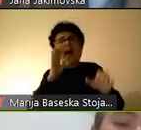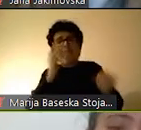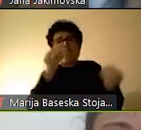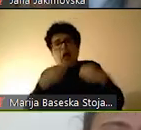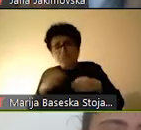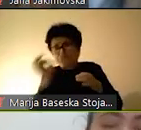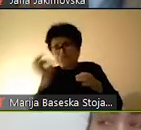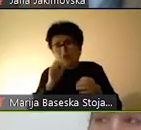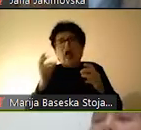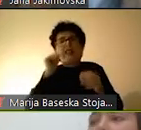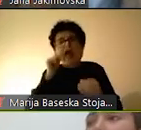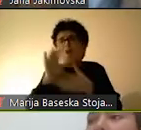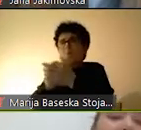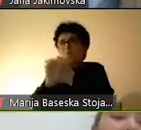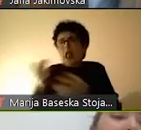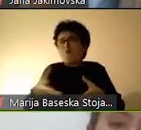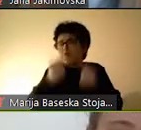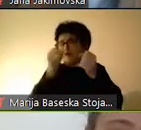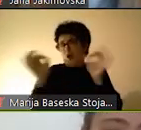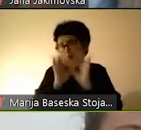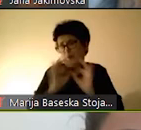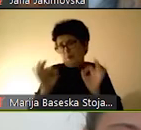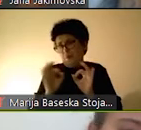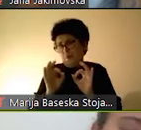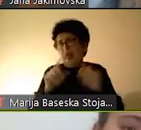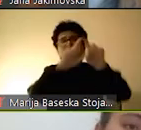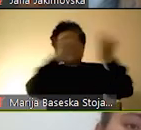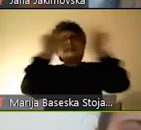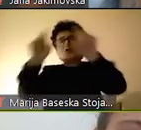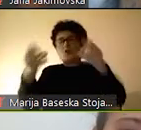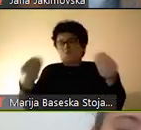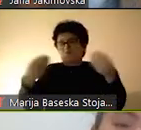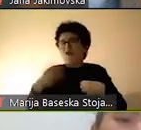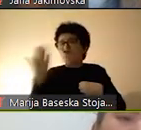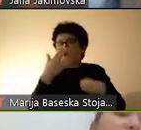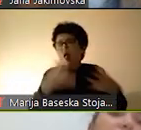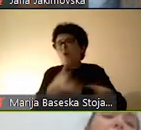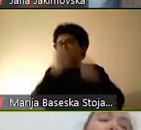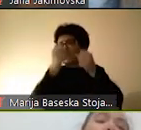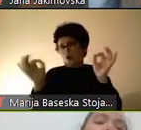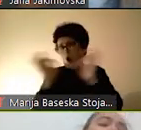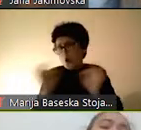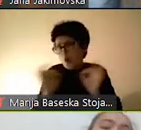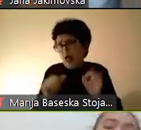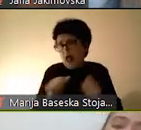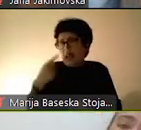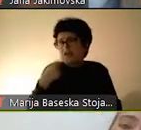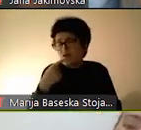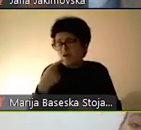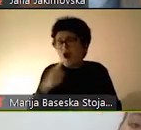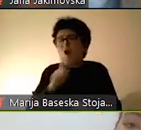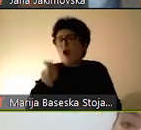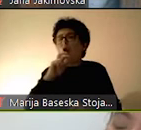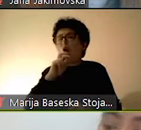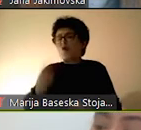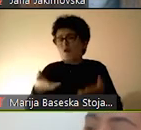страна на врсници, од страна на институција однос на училиштата и сите судвесни институција кои можат одговорат